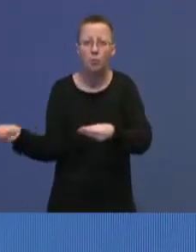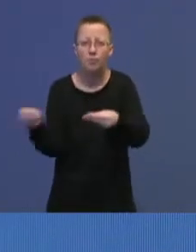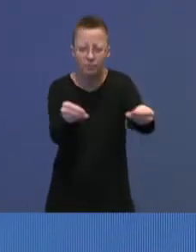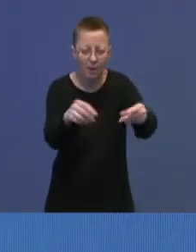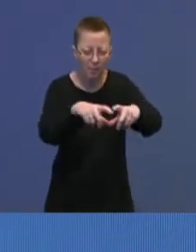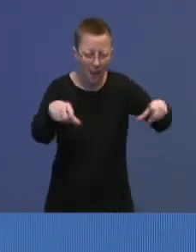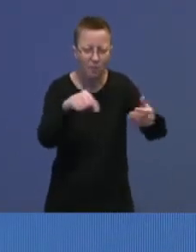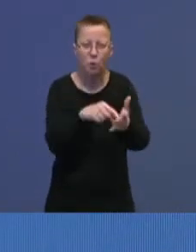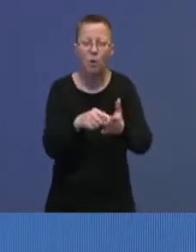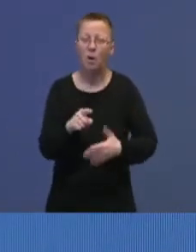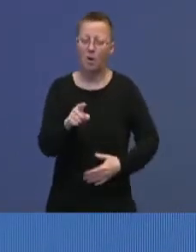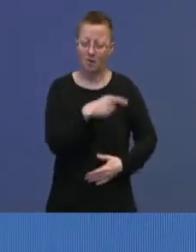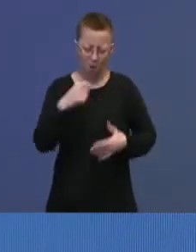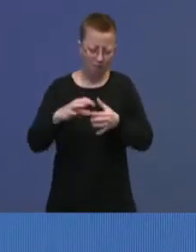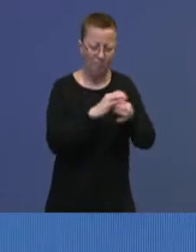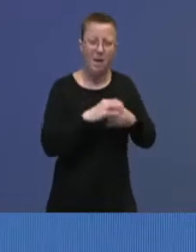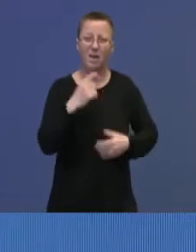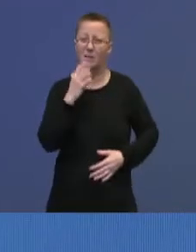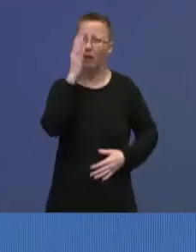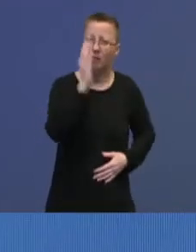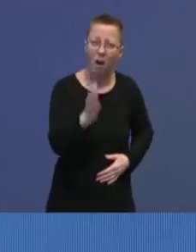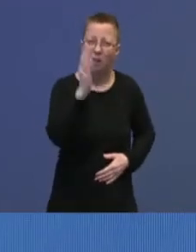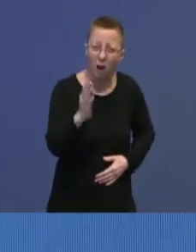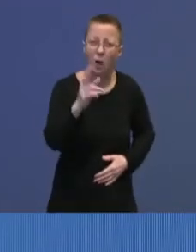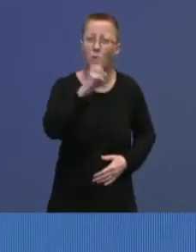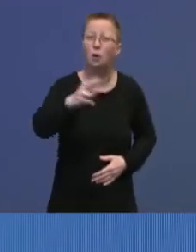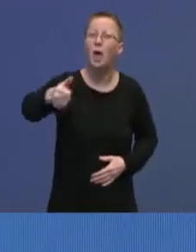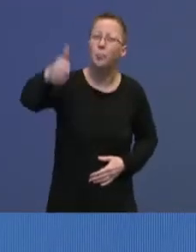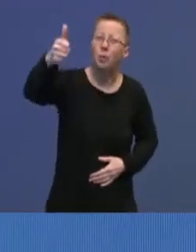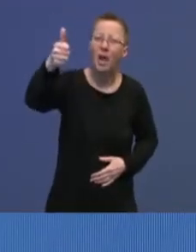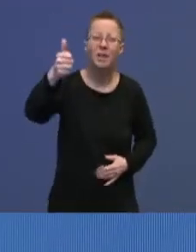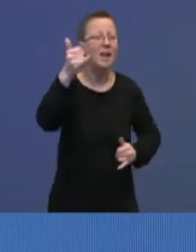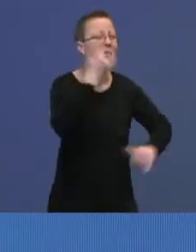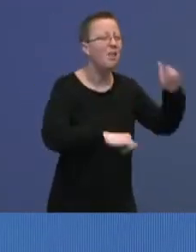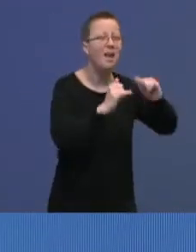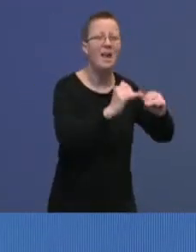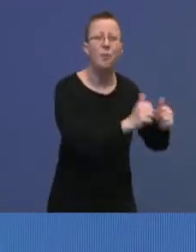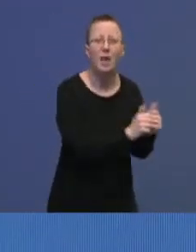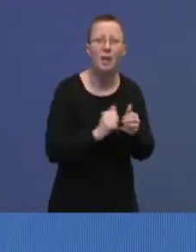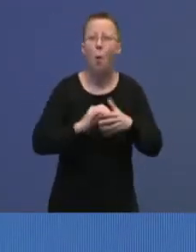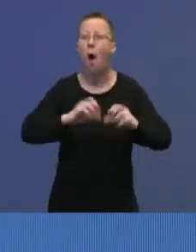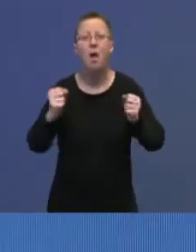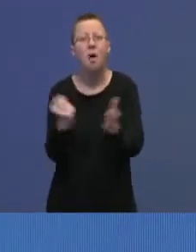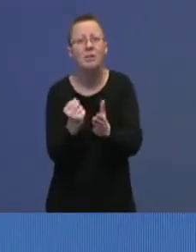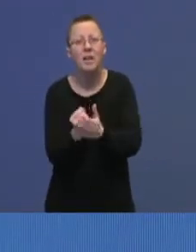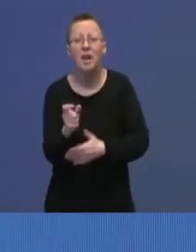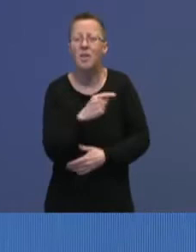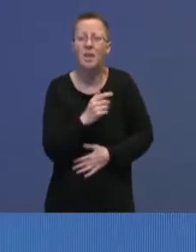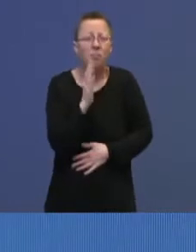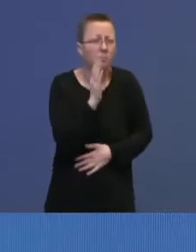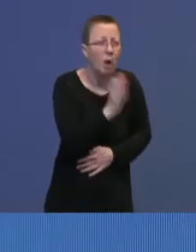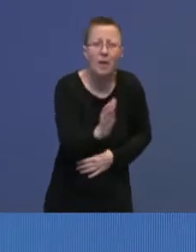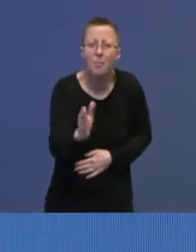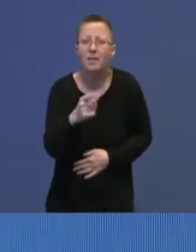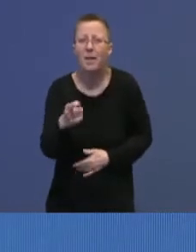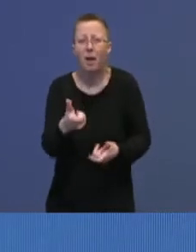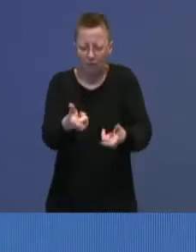Der hun skrev at «Vår familie vil takke norske myndigheter, frivillighetsforeningen og alle ansatte. Vi er takknemlige for